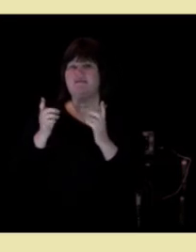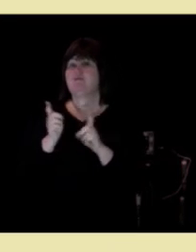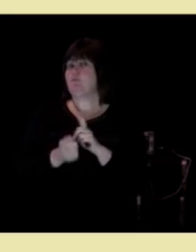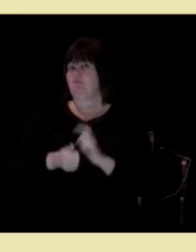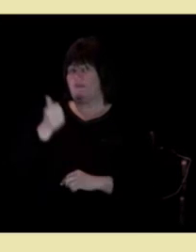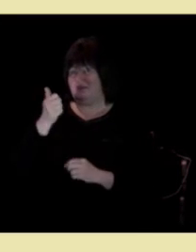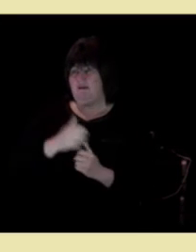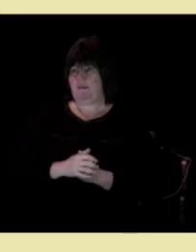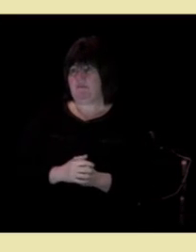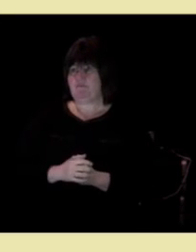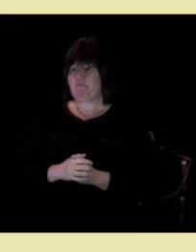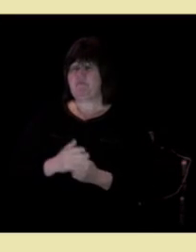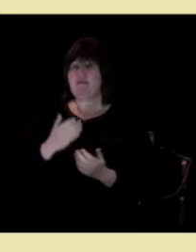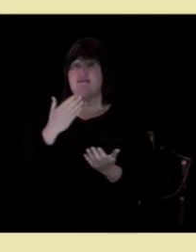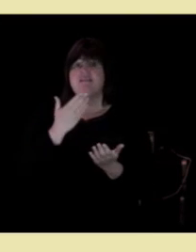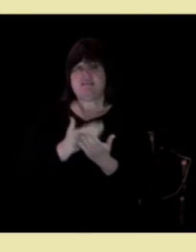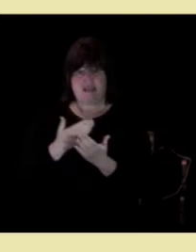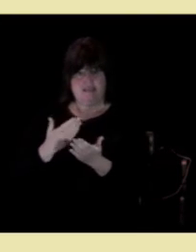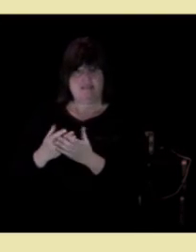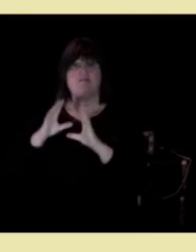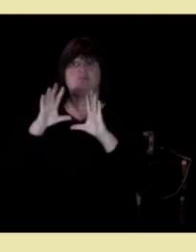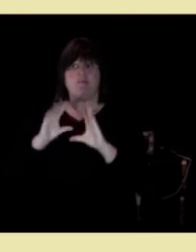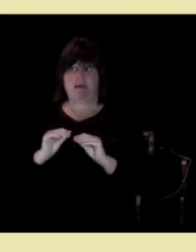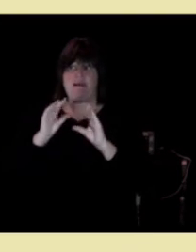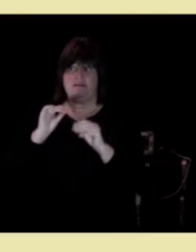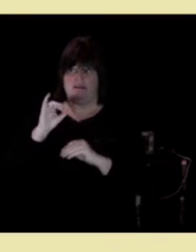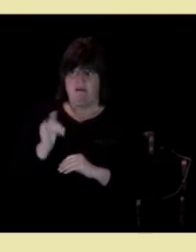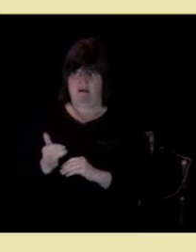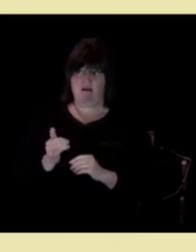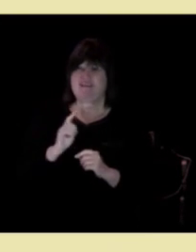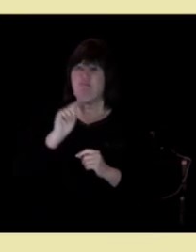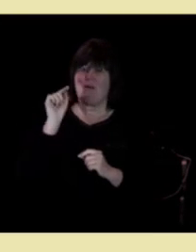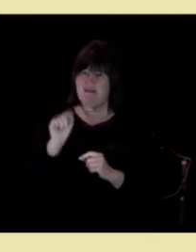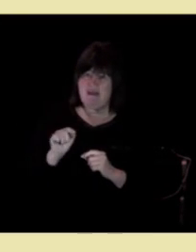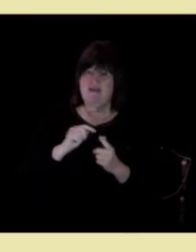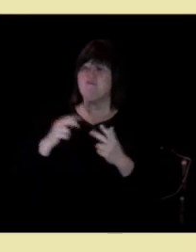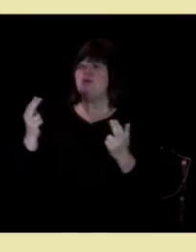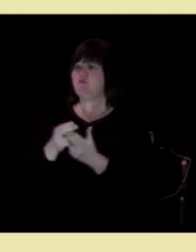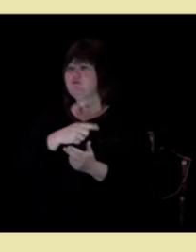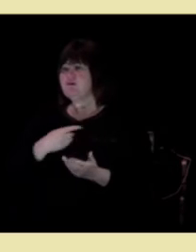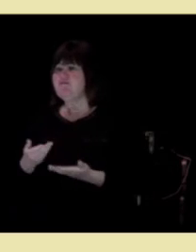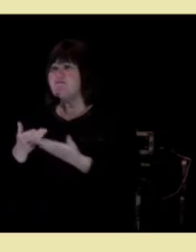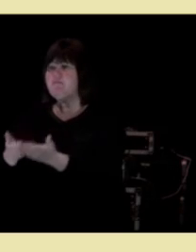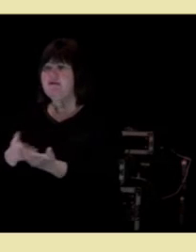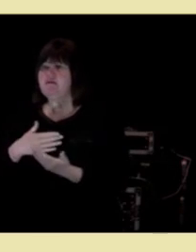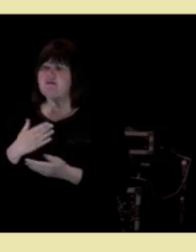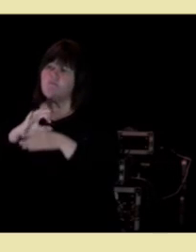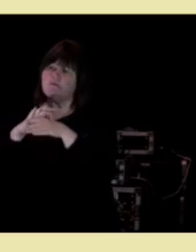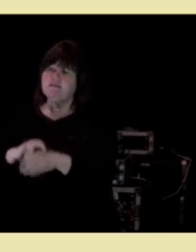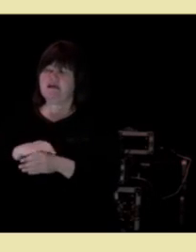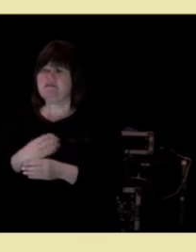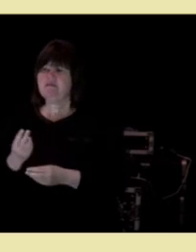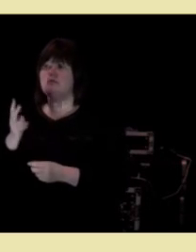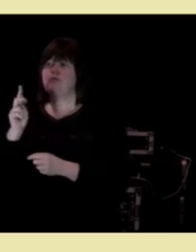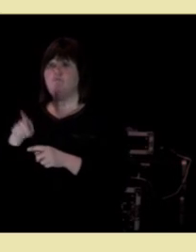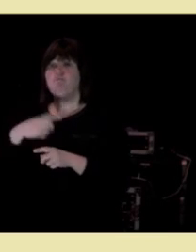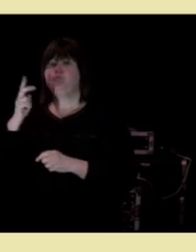tjenesten bedre. Da bidrar vi også til at pasienten tar i bruk sine egne ressurser.